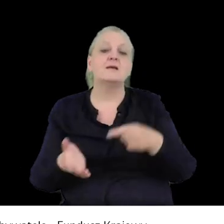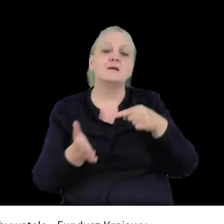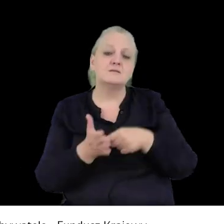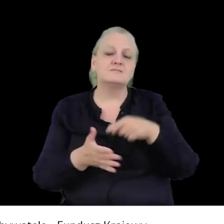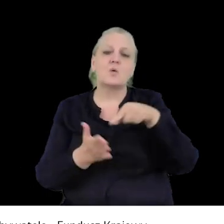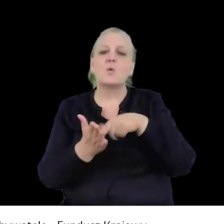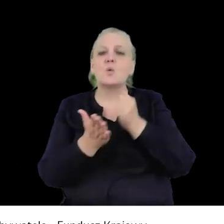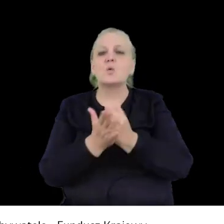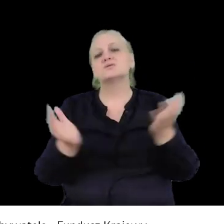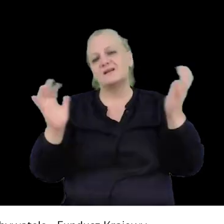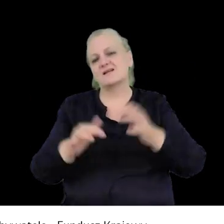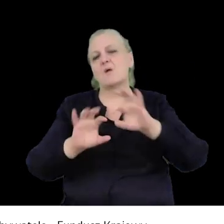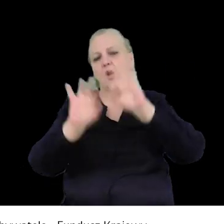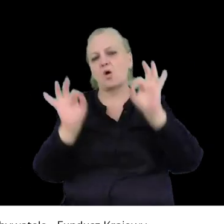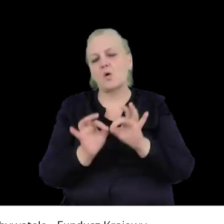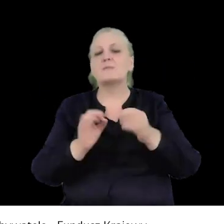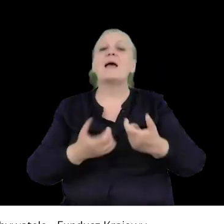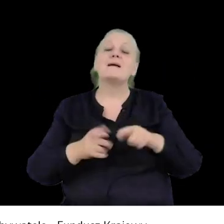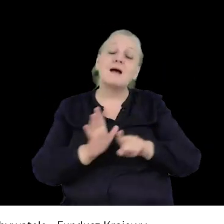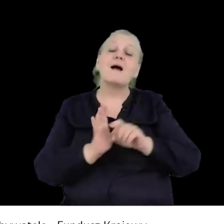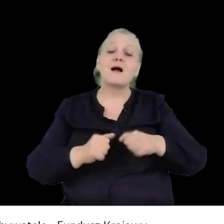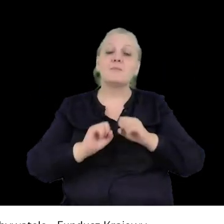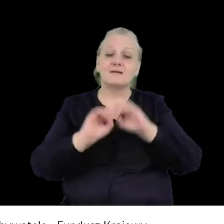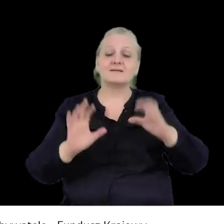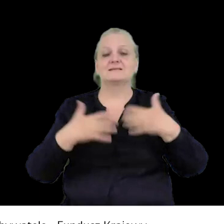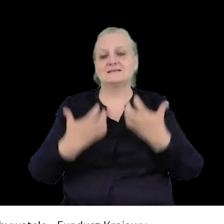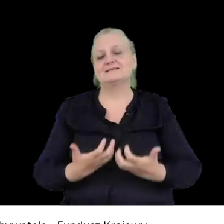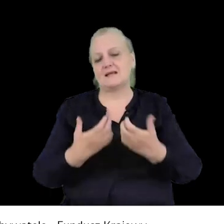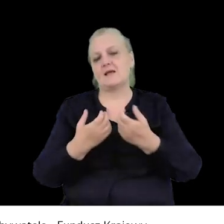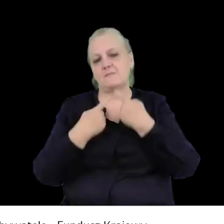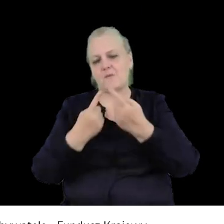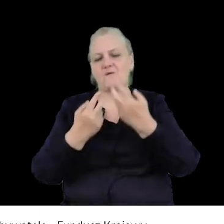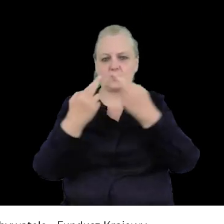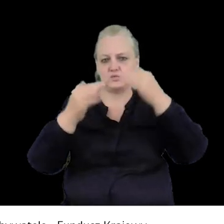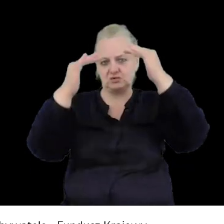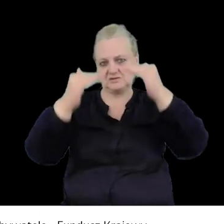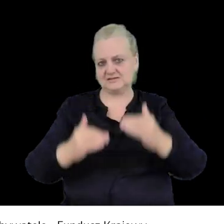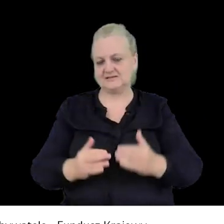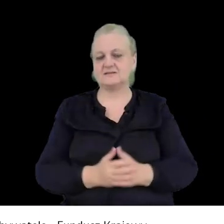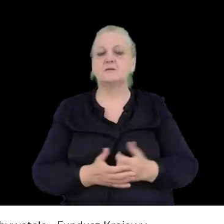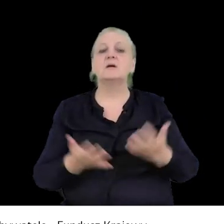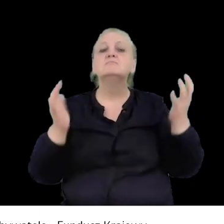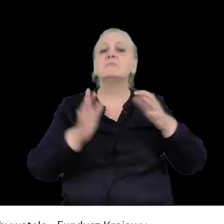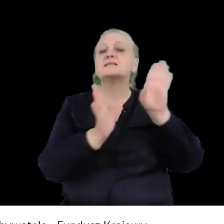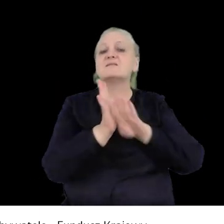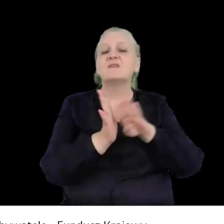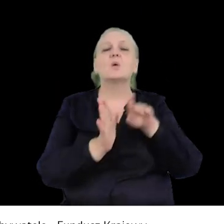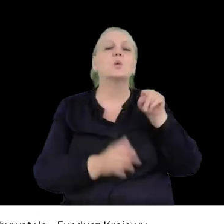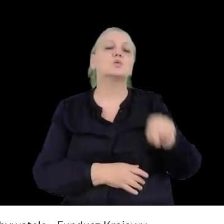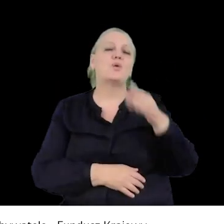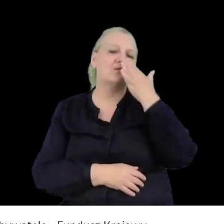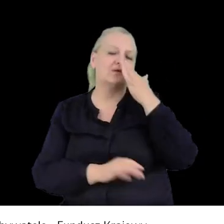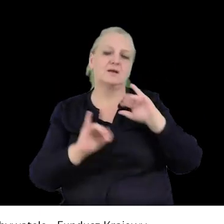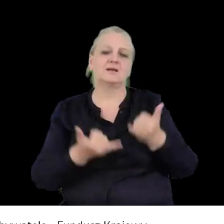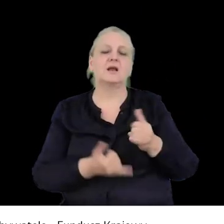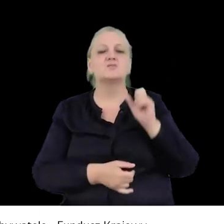nazywane po prostu zgromadzeniami. Tutaj dla jasności chciałam dodać to płatwiejszego rozróżnienia. Zgromadzenia zwykłe to są takie, z